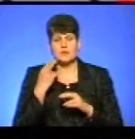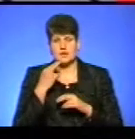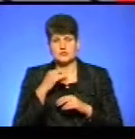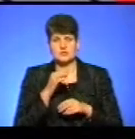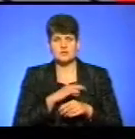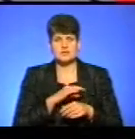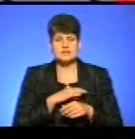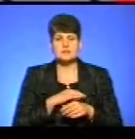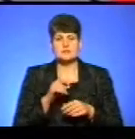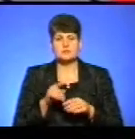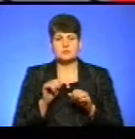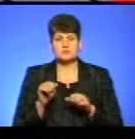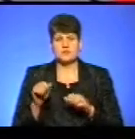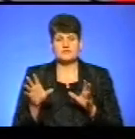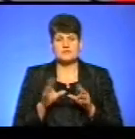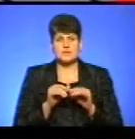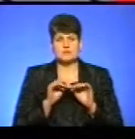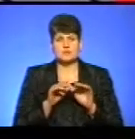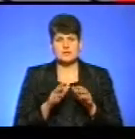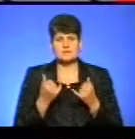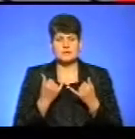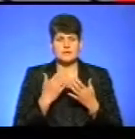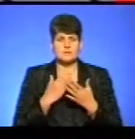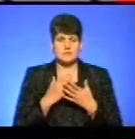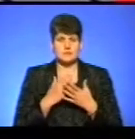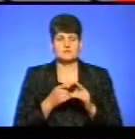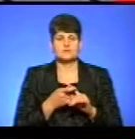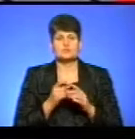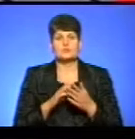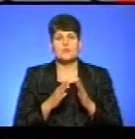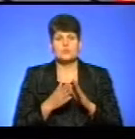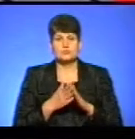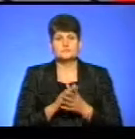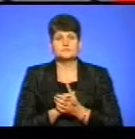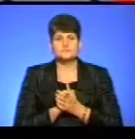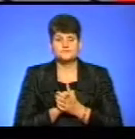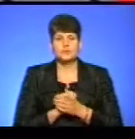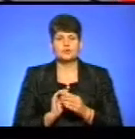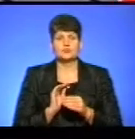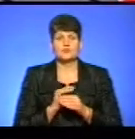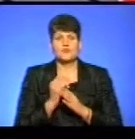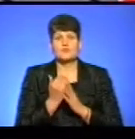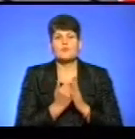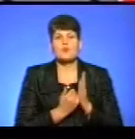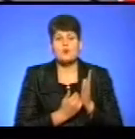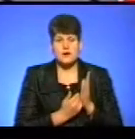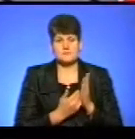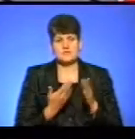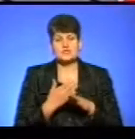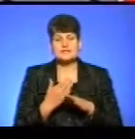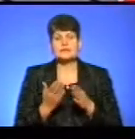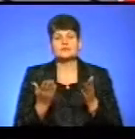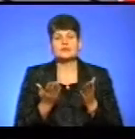скористатися тими можливостями взаємодії, які ми вже маємо сьогодні в рамках або угоди про асоціацію, або тих додаткових програм, частиною